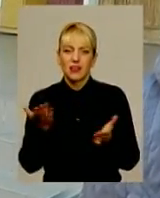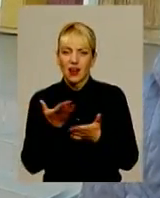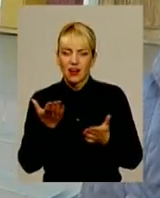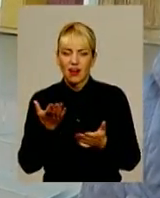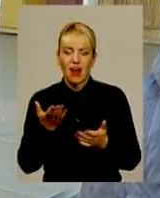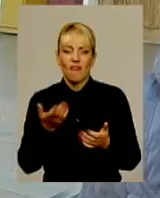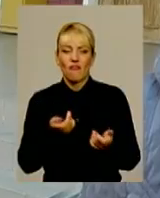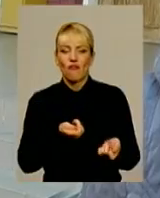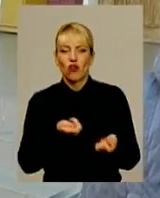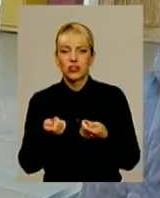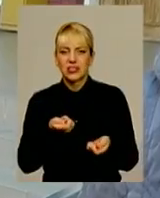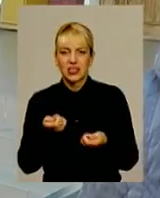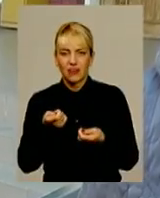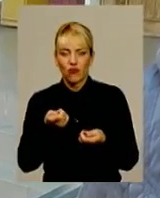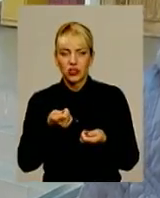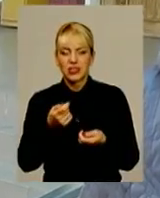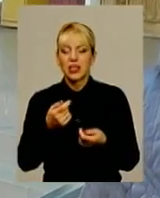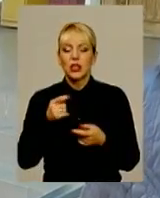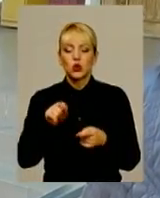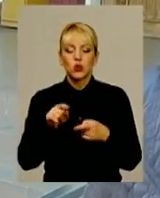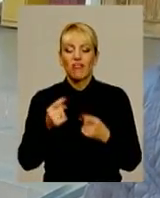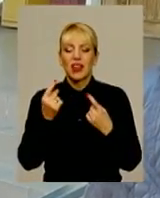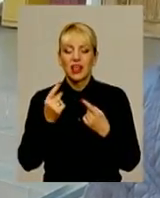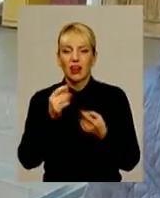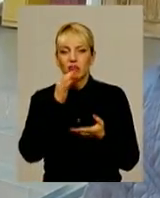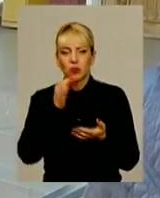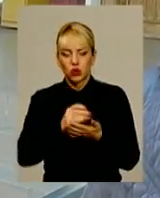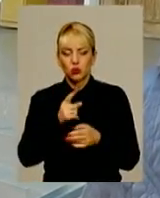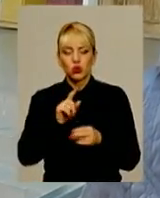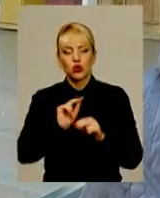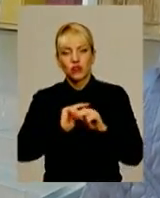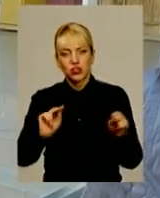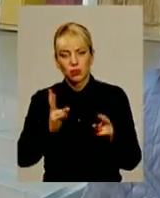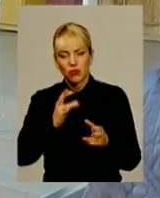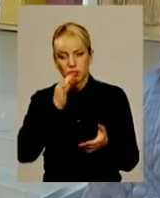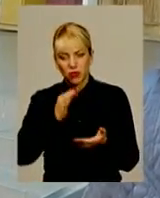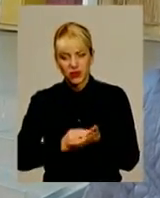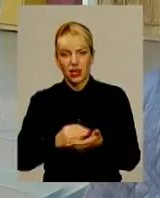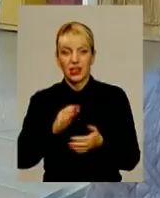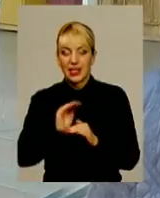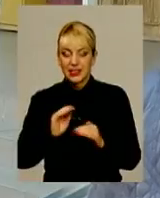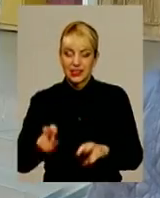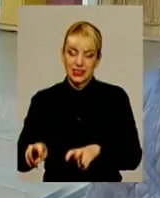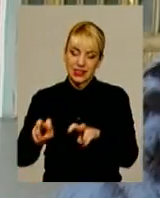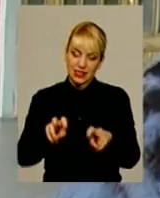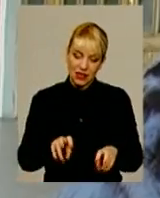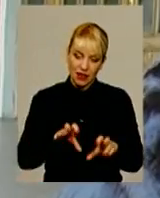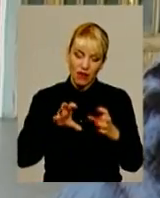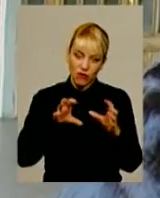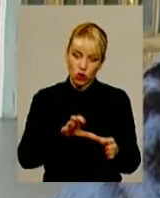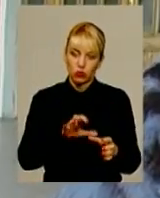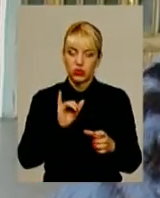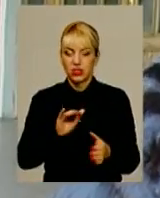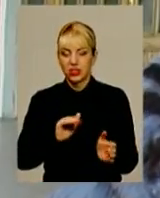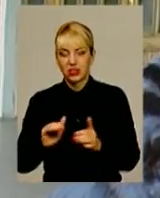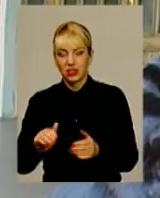безвідповідальність, тому що вчитель повинен відповідати, діти сіли в автобус і діти приїхали. Школа